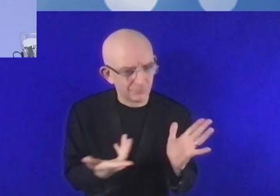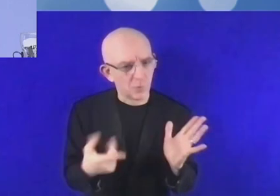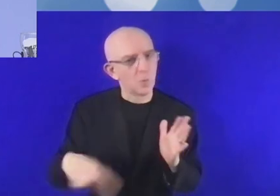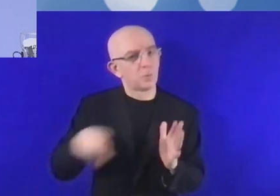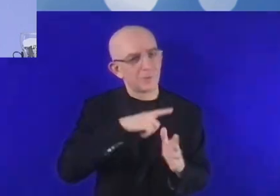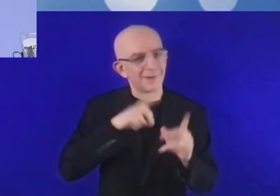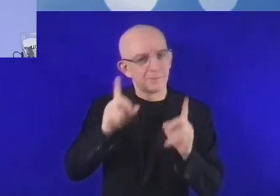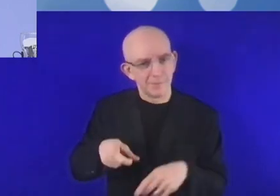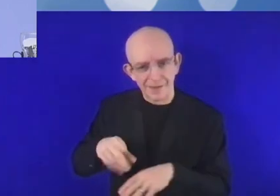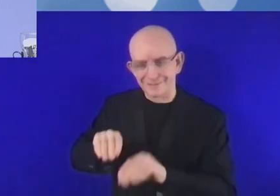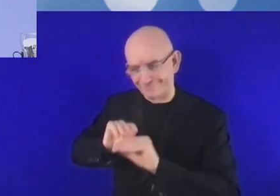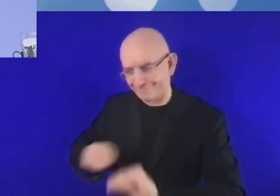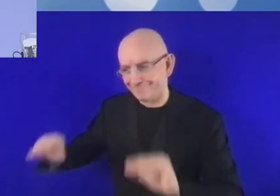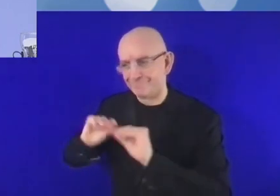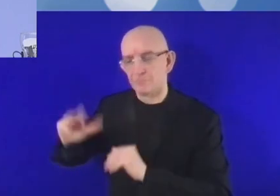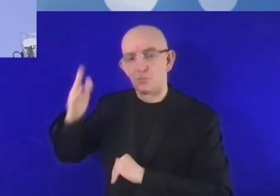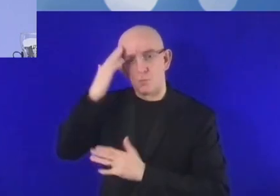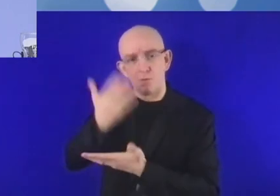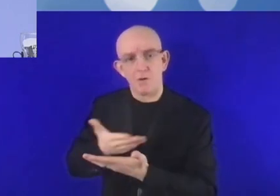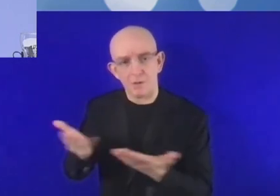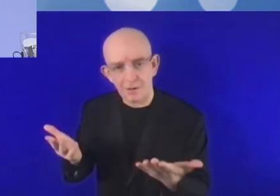faire de la sensibilisation